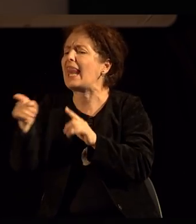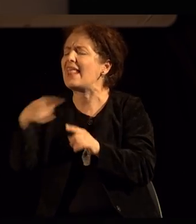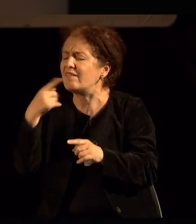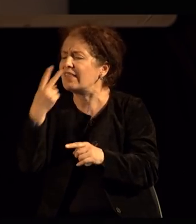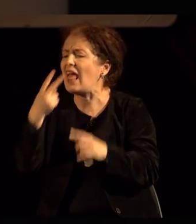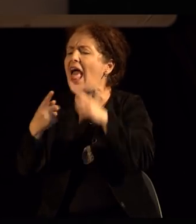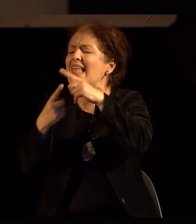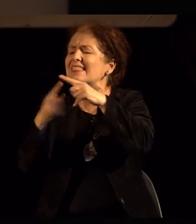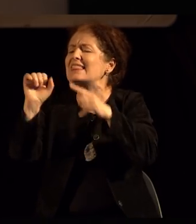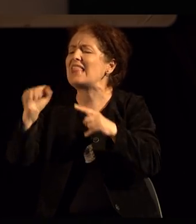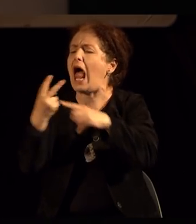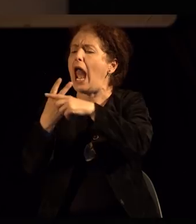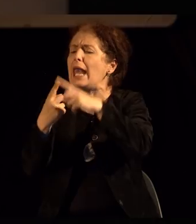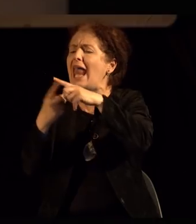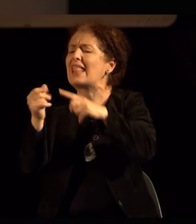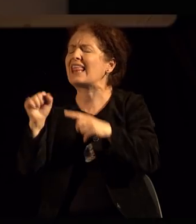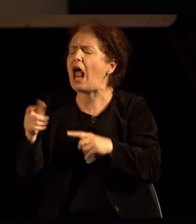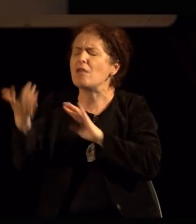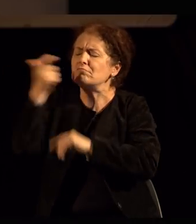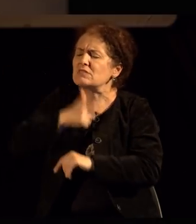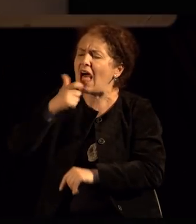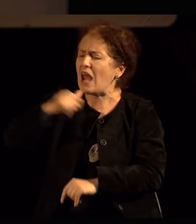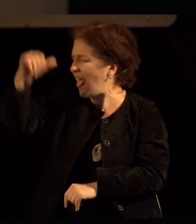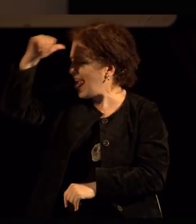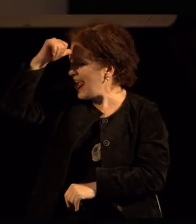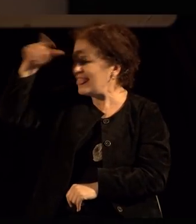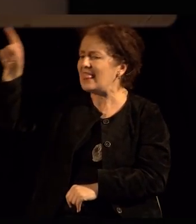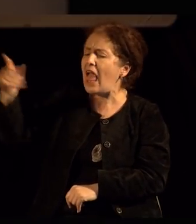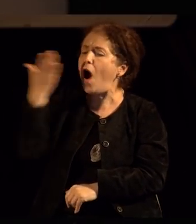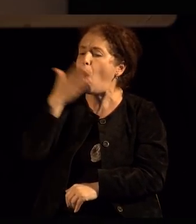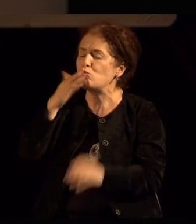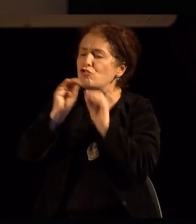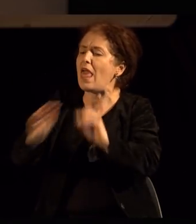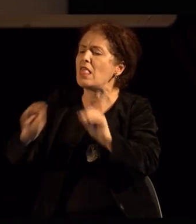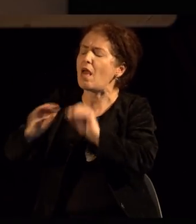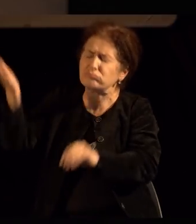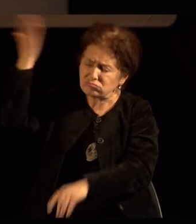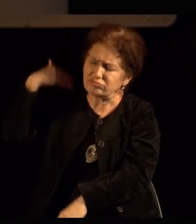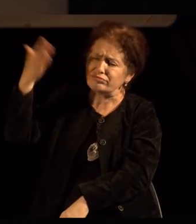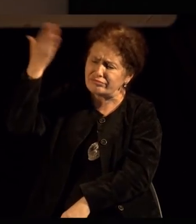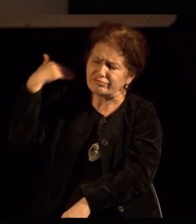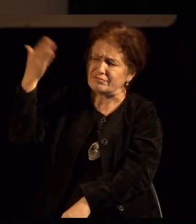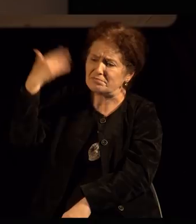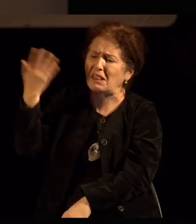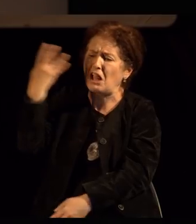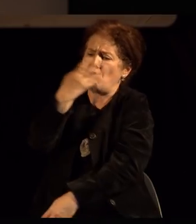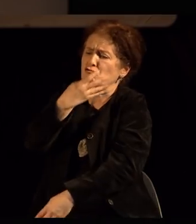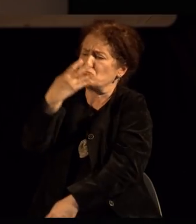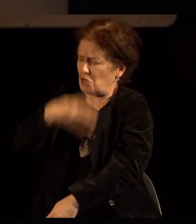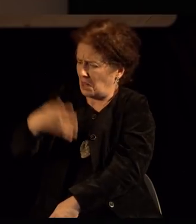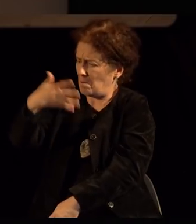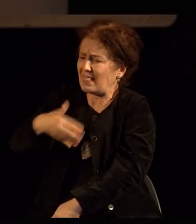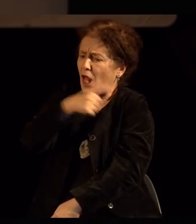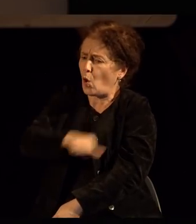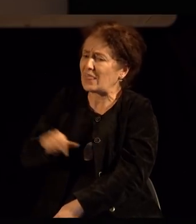Што значи тоа? Старо индиско ученије, кое би рекол на човештото, и токму ова јас, ја што го кажа